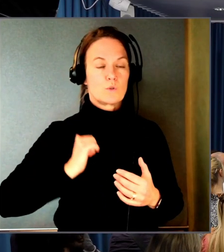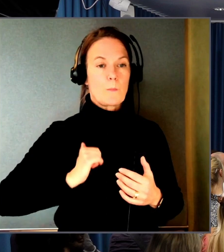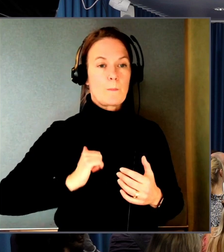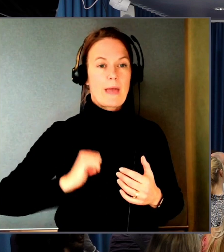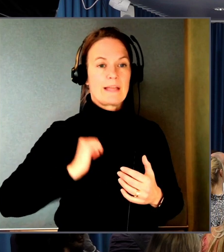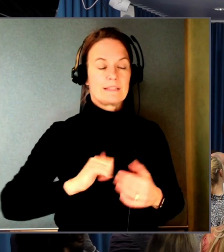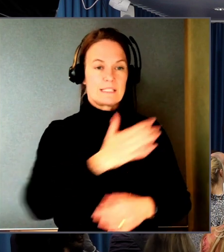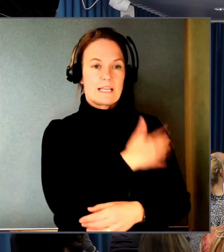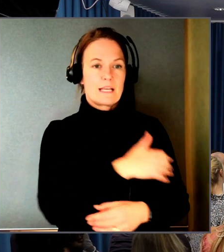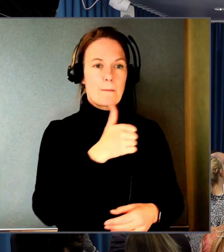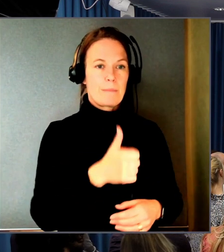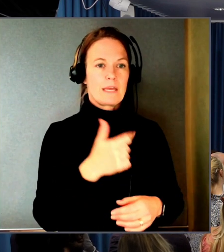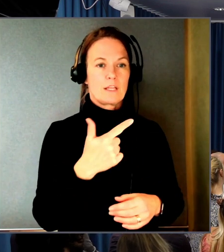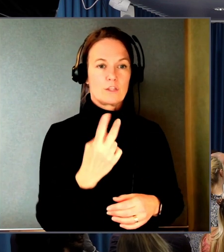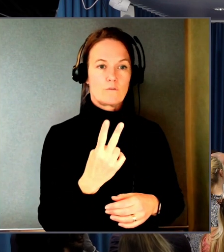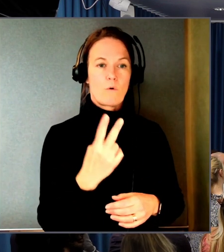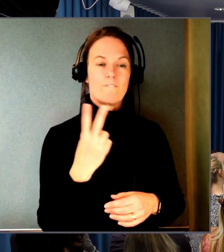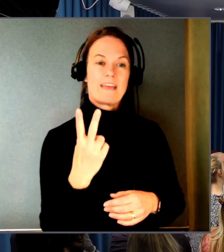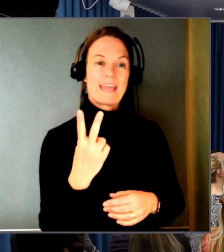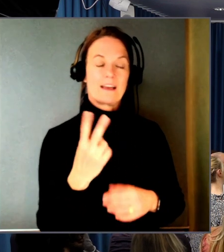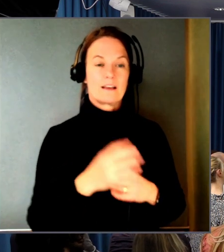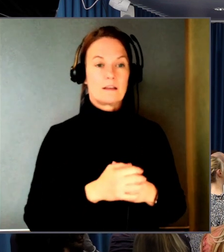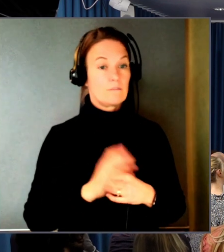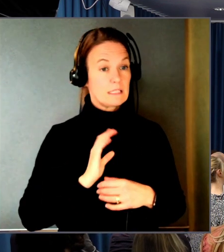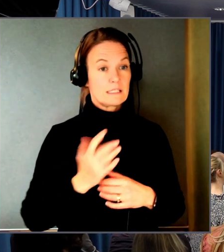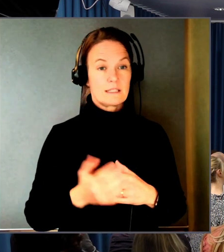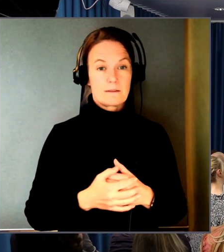Så ingen B2B. Inte överhuvudtaget.